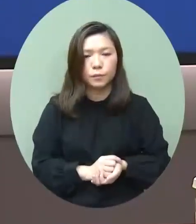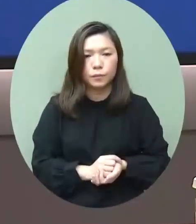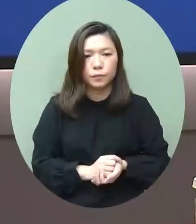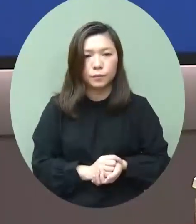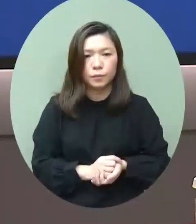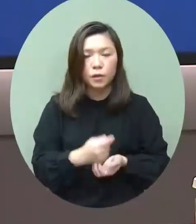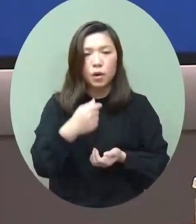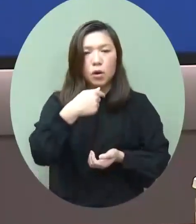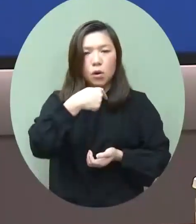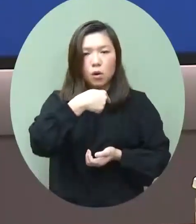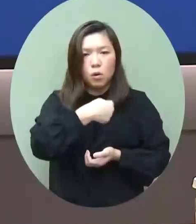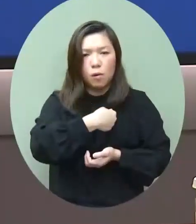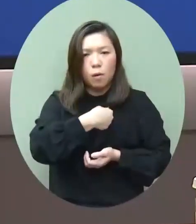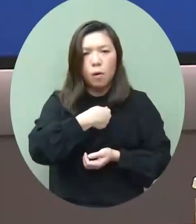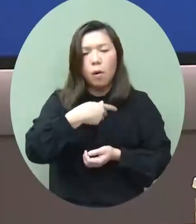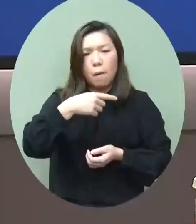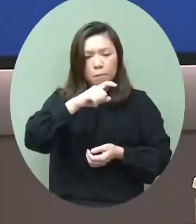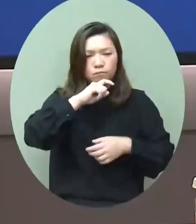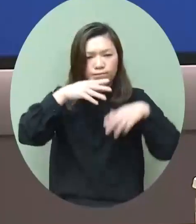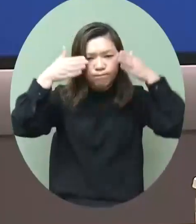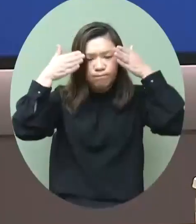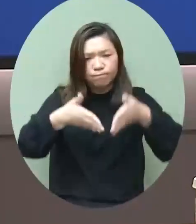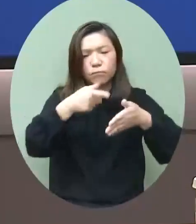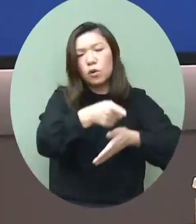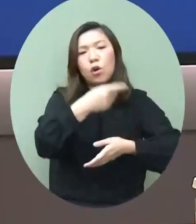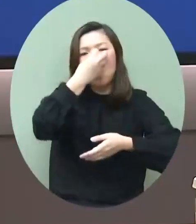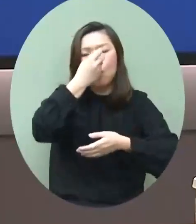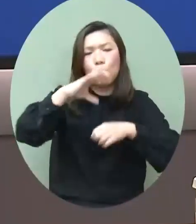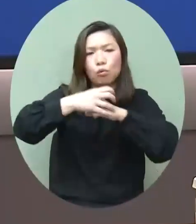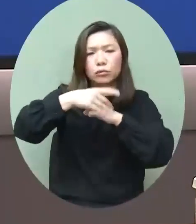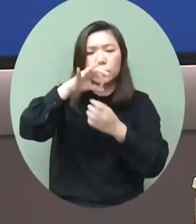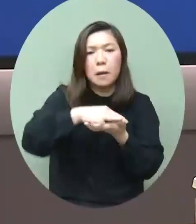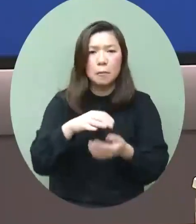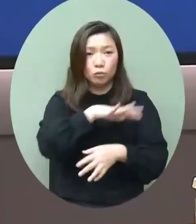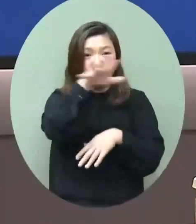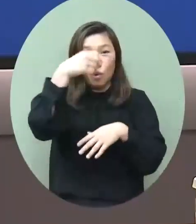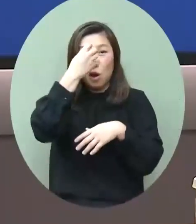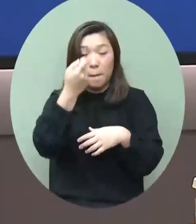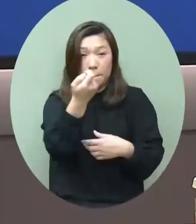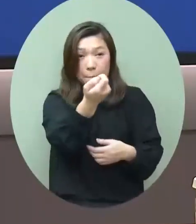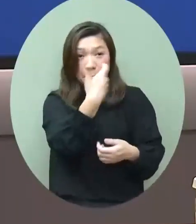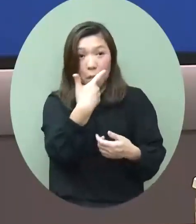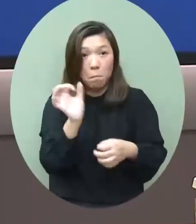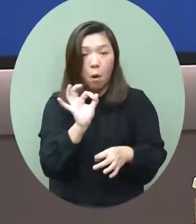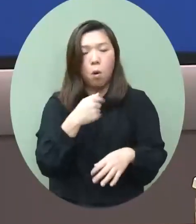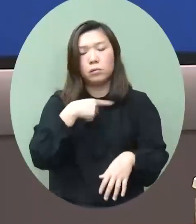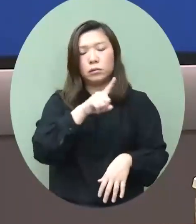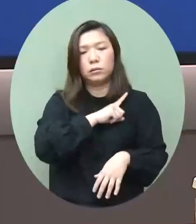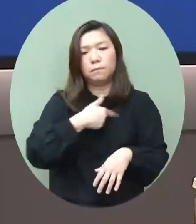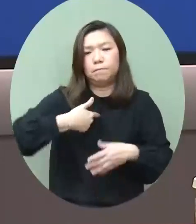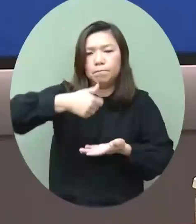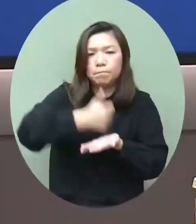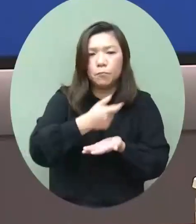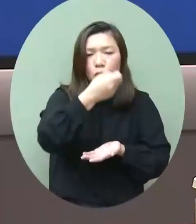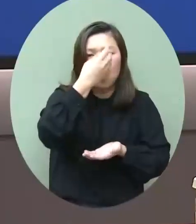我是非常重視香港的國際地位甚至說可能沒有人在香港比我更加重視香港的國際地